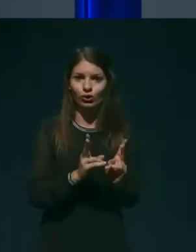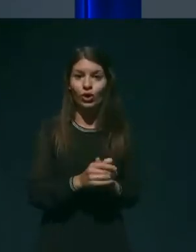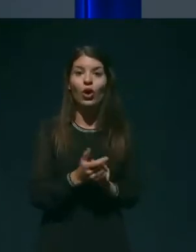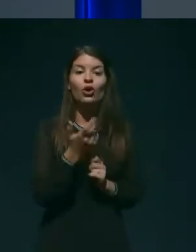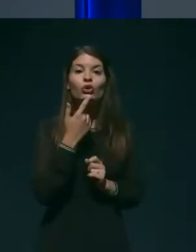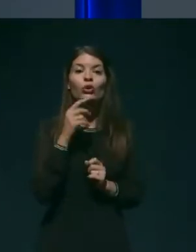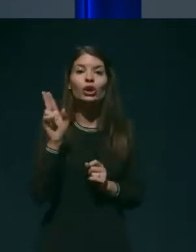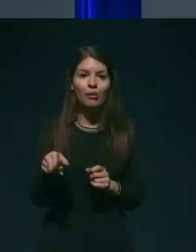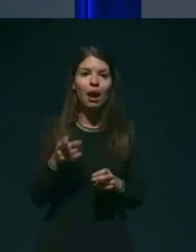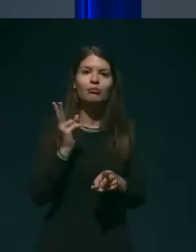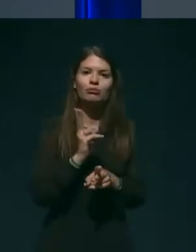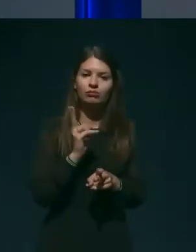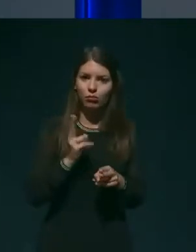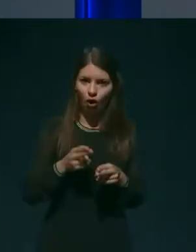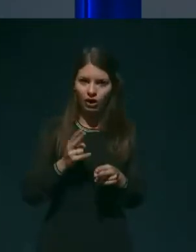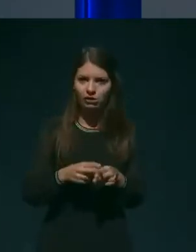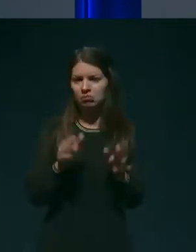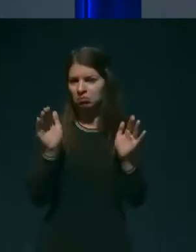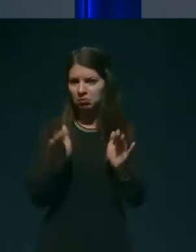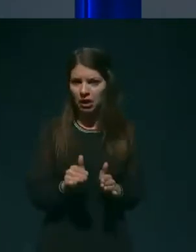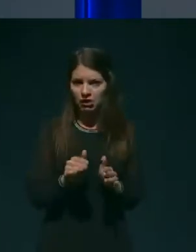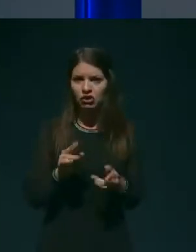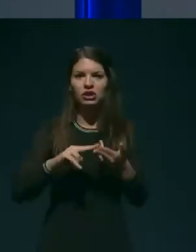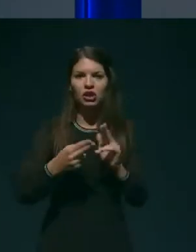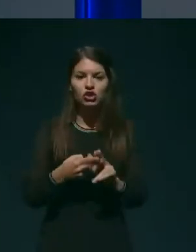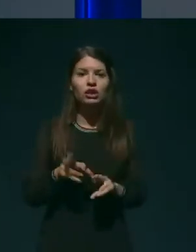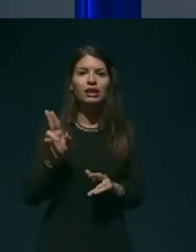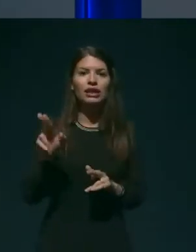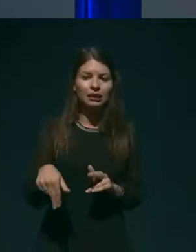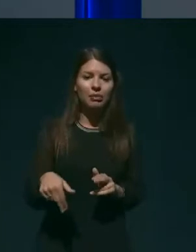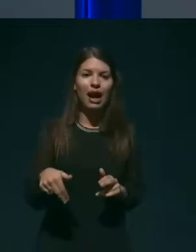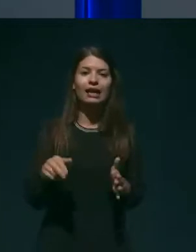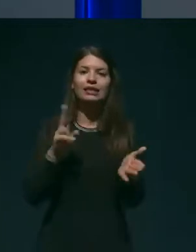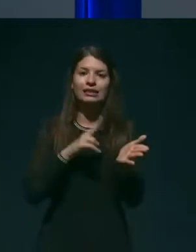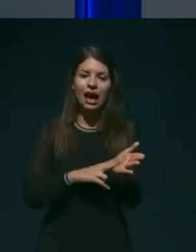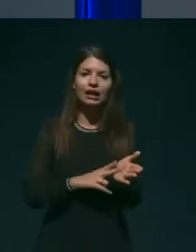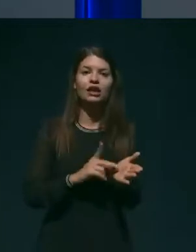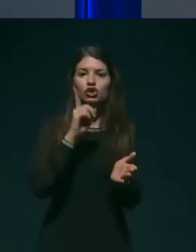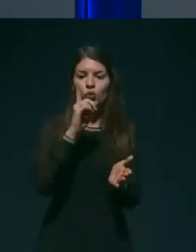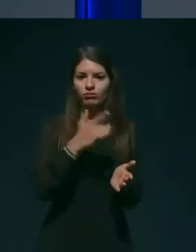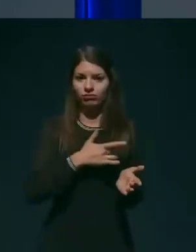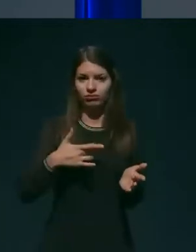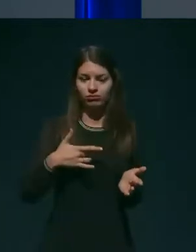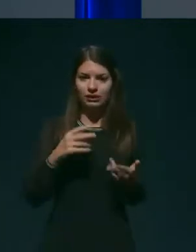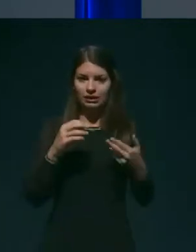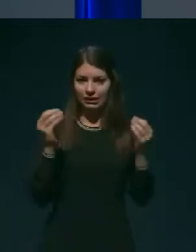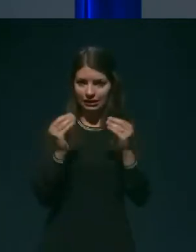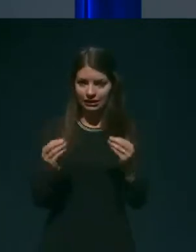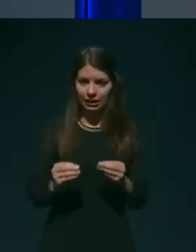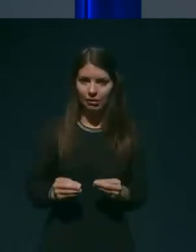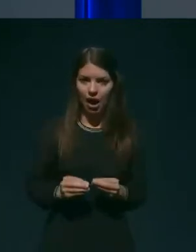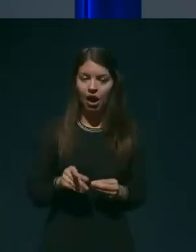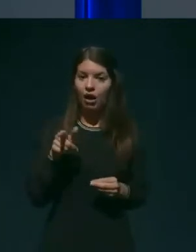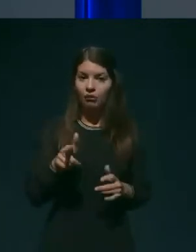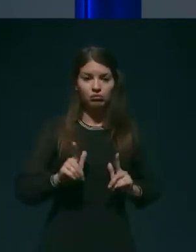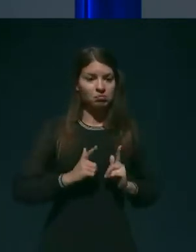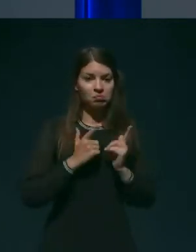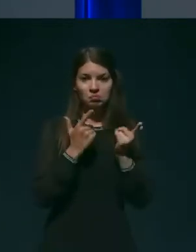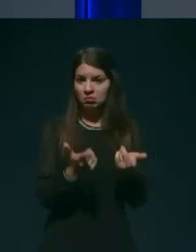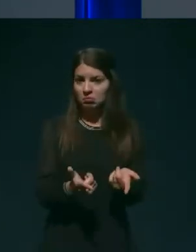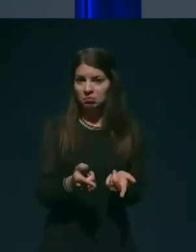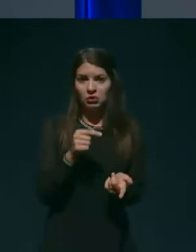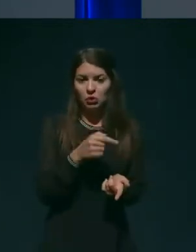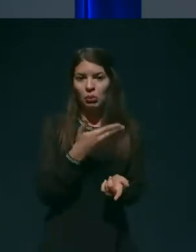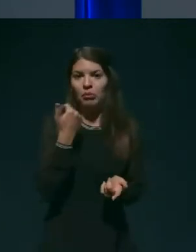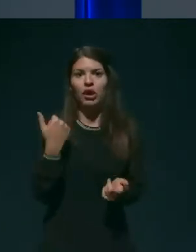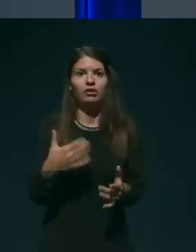bolezen na blag, način ima več ali manj znake zgodnega respiratovnega sistema in tako naprej, preboli bolezen brez kakšne večje pomoči,